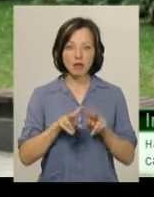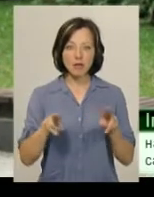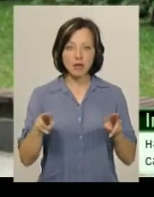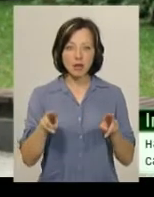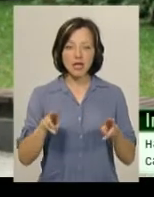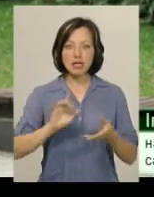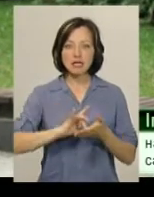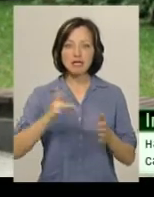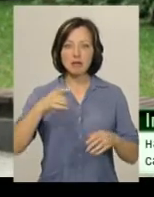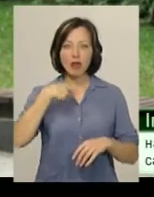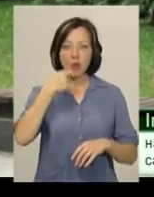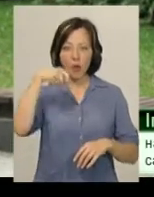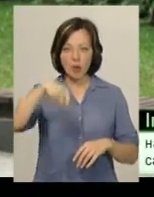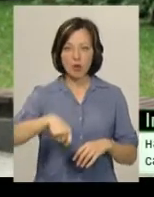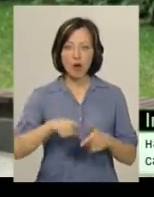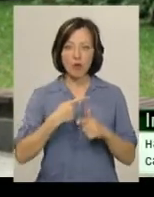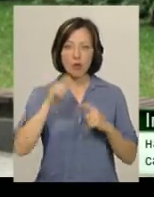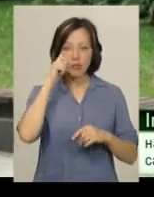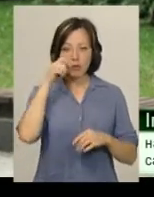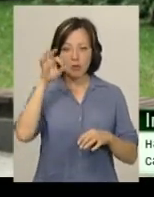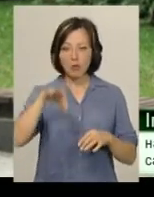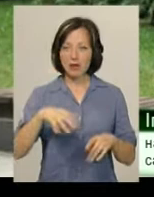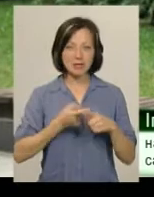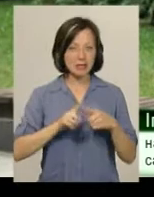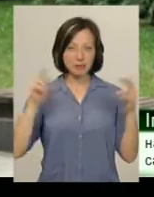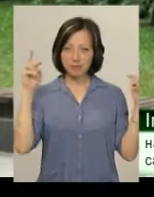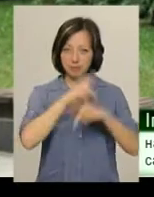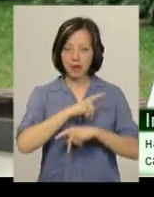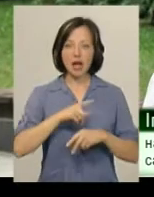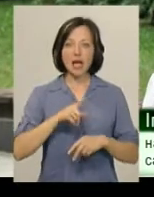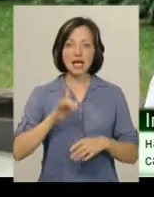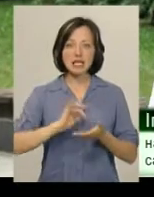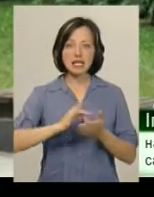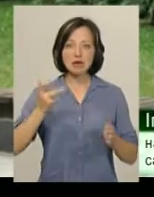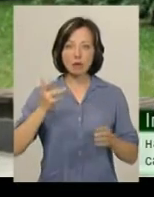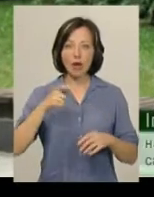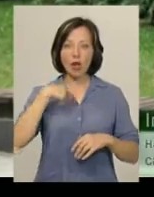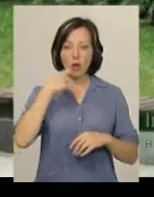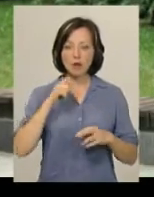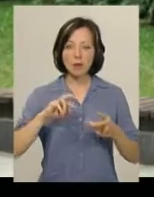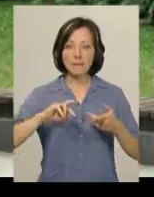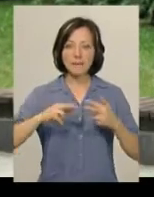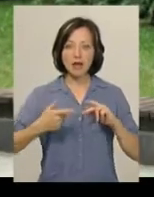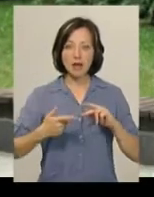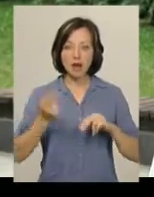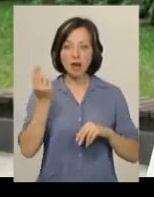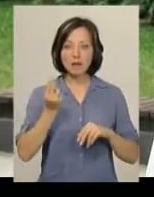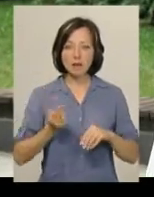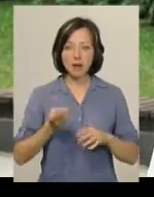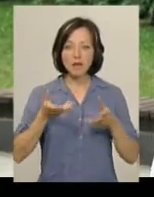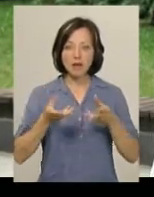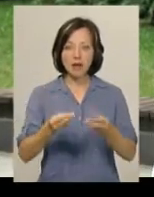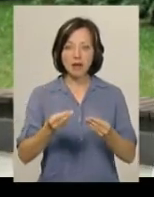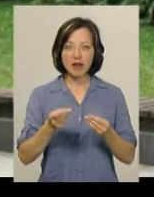срібна ложка або цибуля. Бо срібна ложка міняє свої окрас під дією амінокислот,